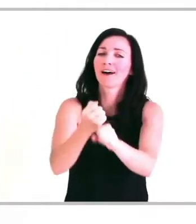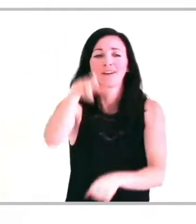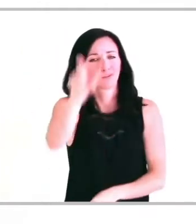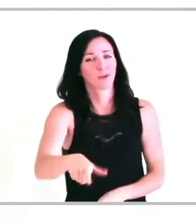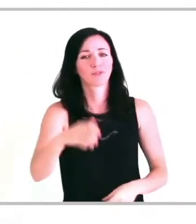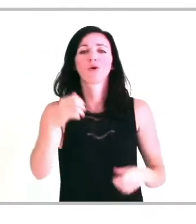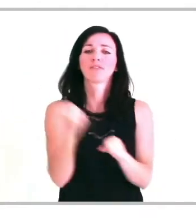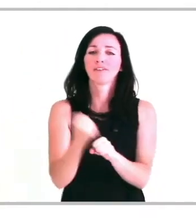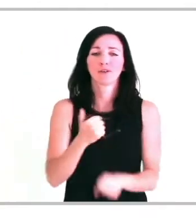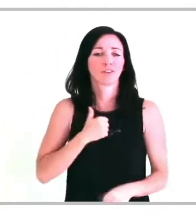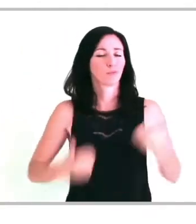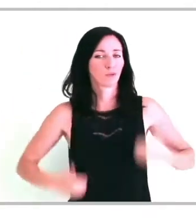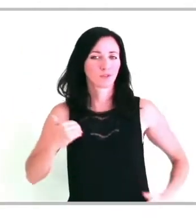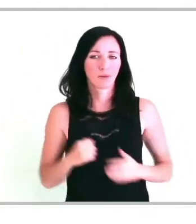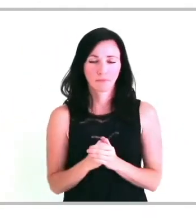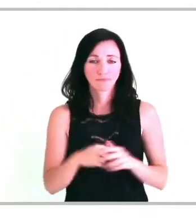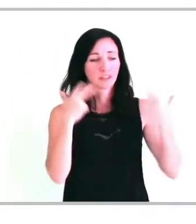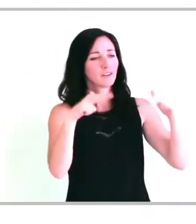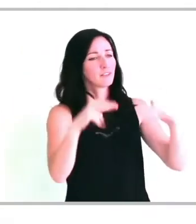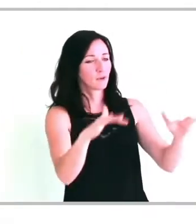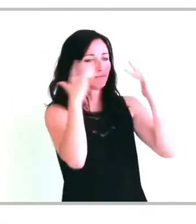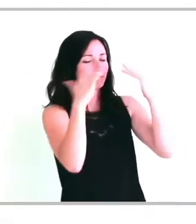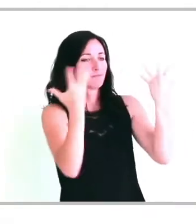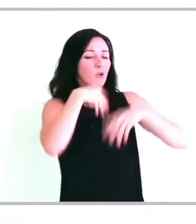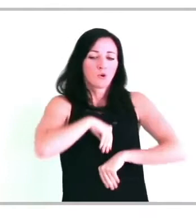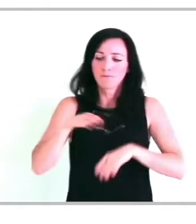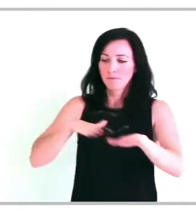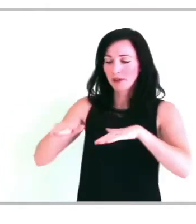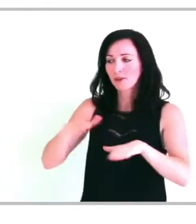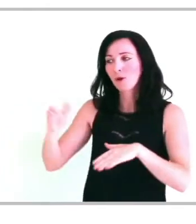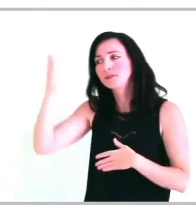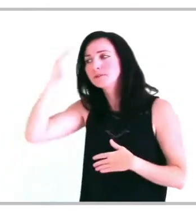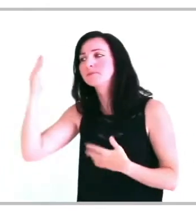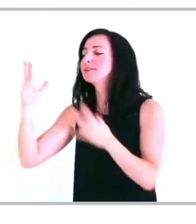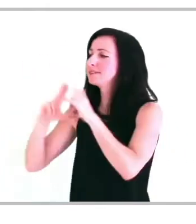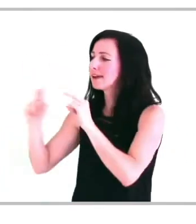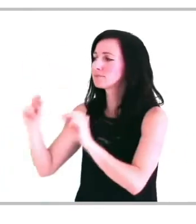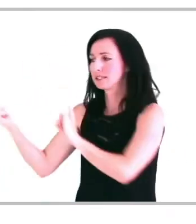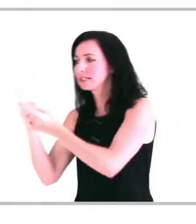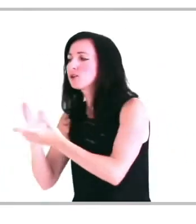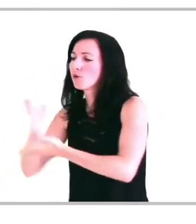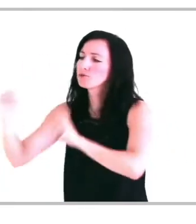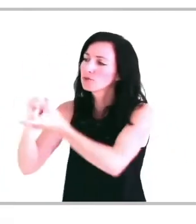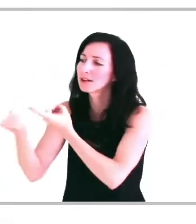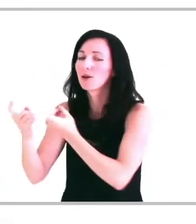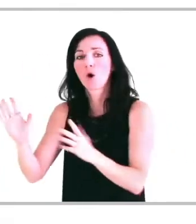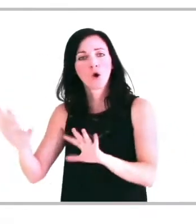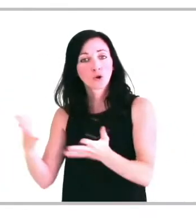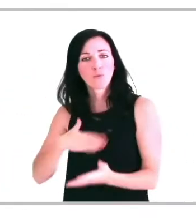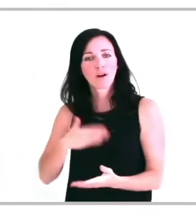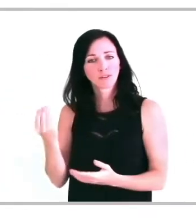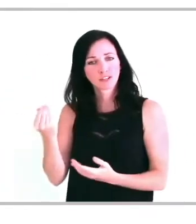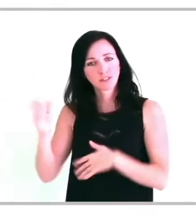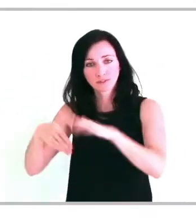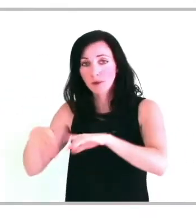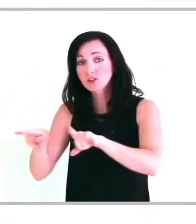A l'issue du module vous aurez des repères méthodologiques pour expliquer à vos clients ou prospects comment l'incitation financière fonctionne et